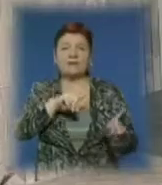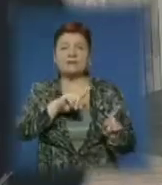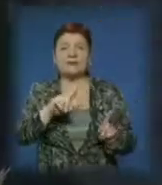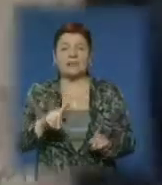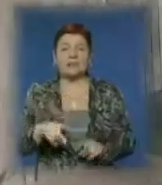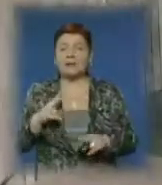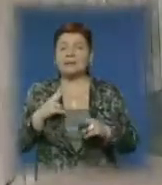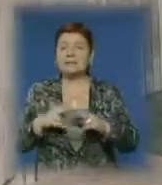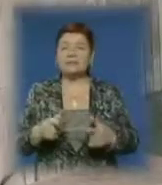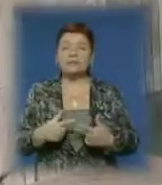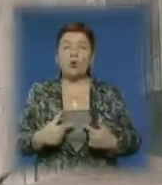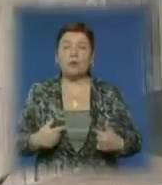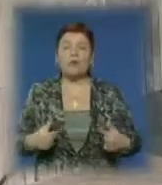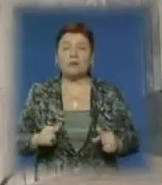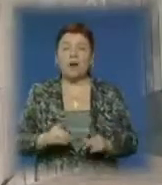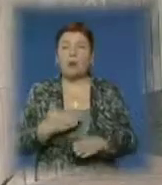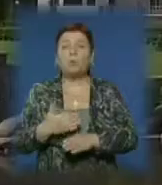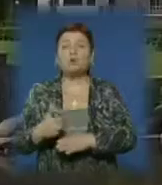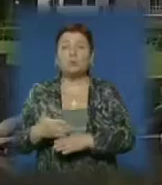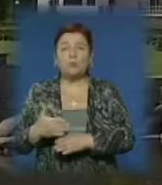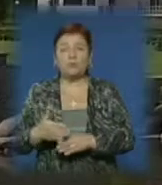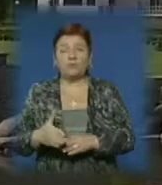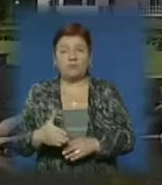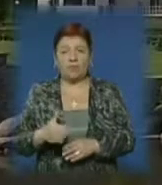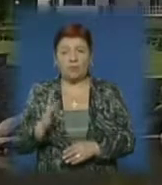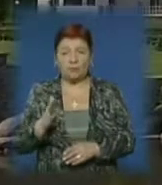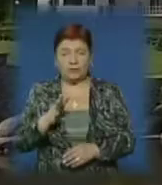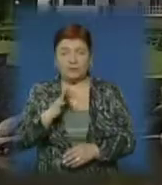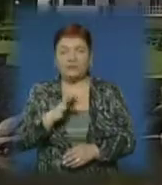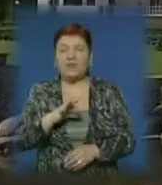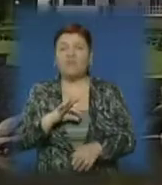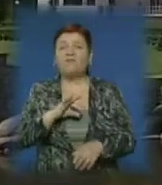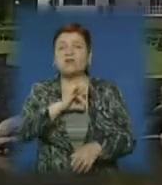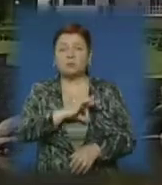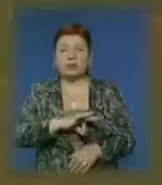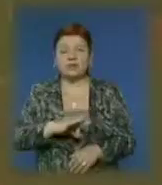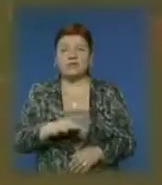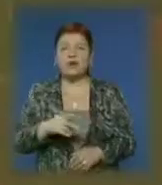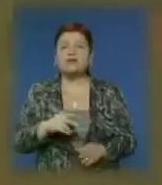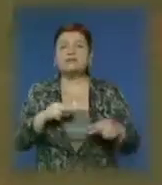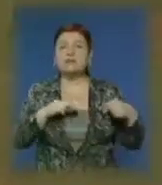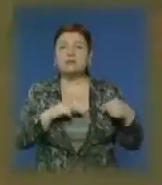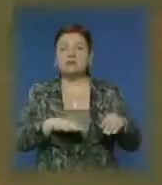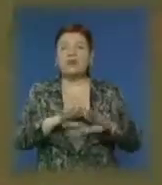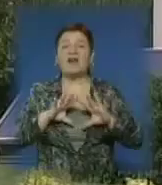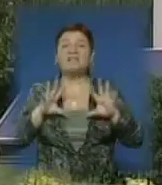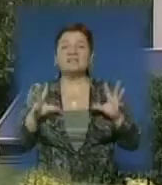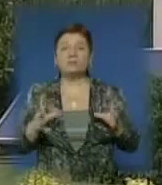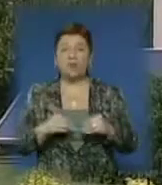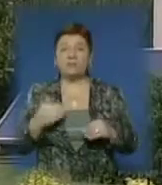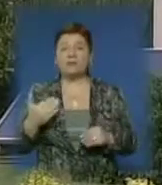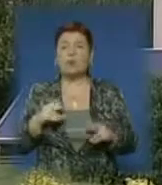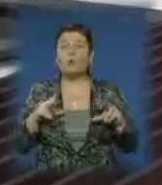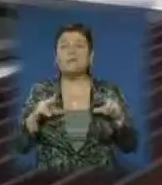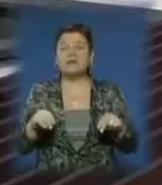Завершені об'єкти комплексу поступово здаватимуть в експлуатацію, а за кілька років Деренівська купель запрацює цілком. Керівники закладу